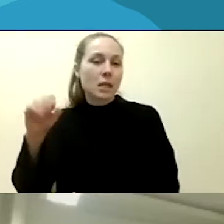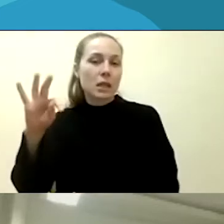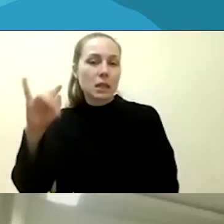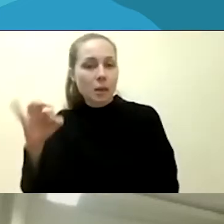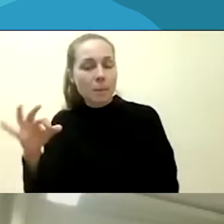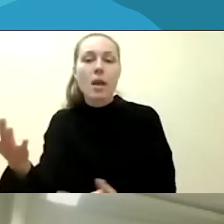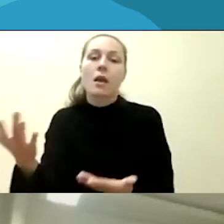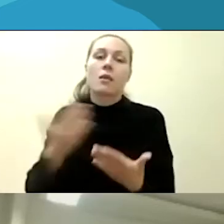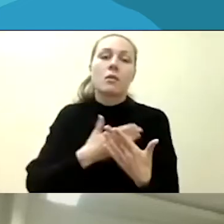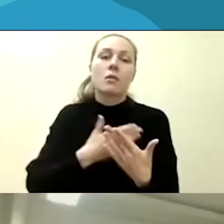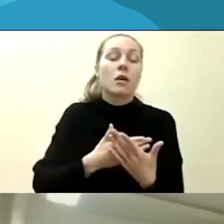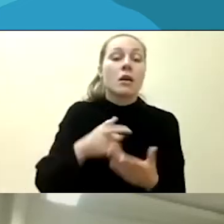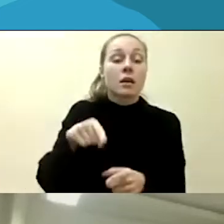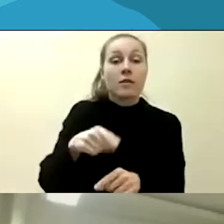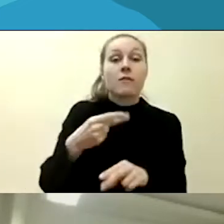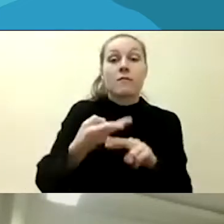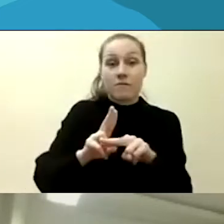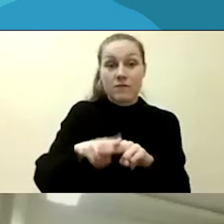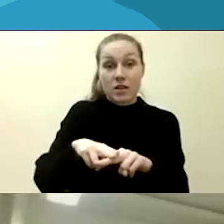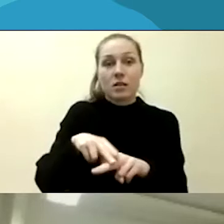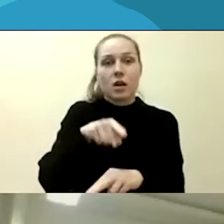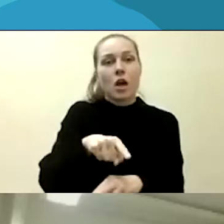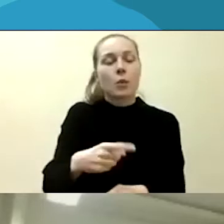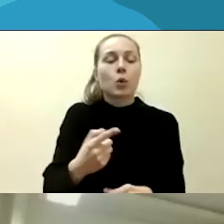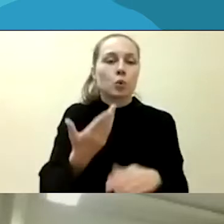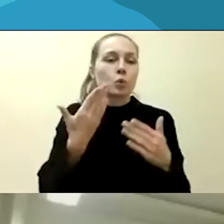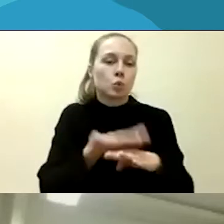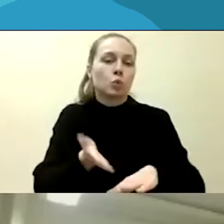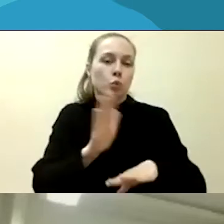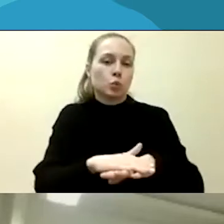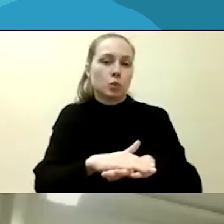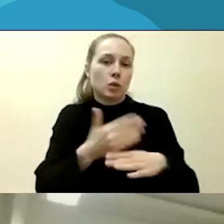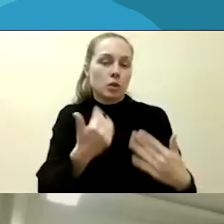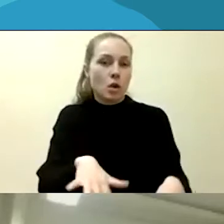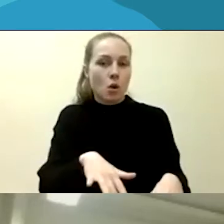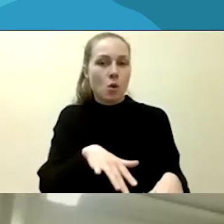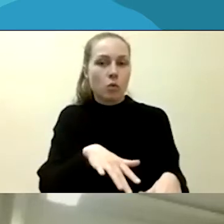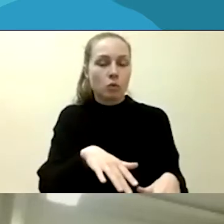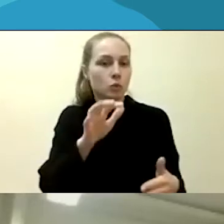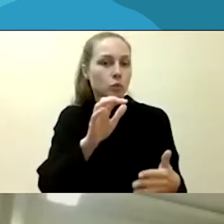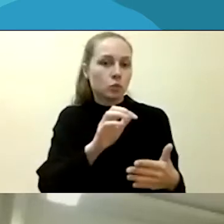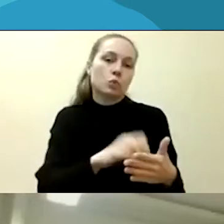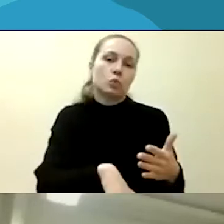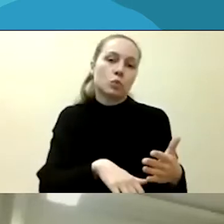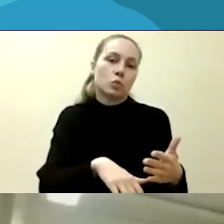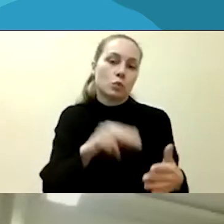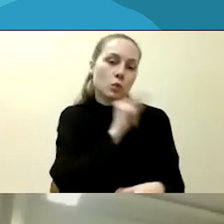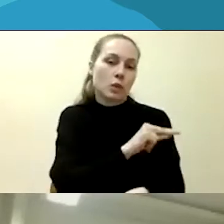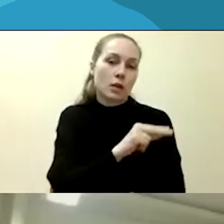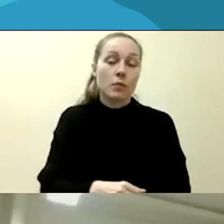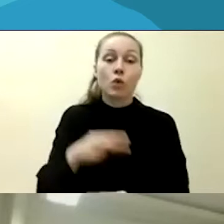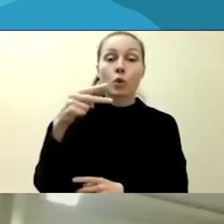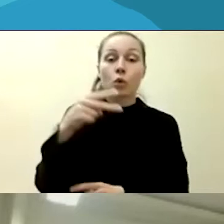laikyti sunkinančiomis aplinkybėmis. 2007-2015